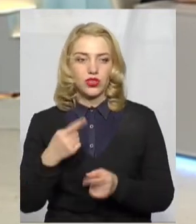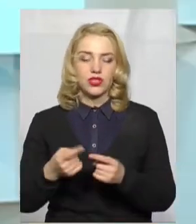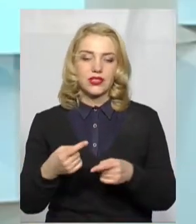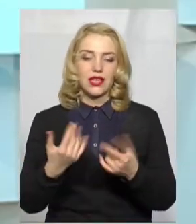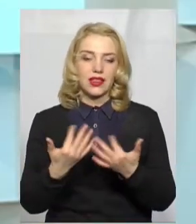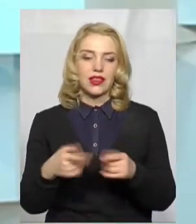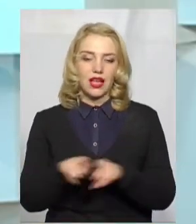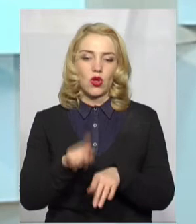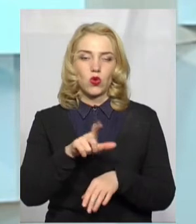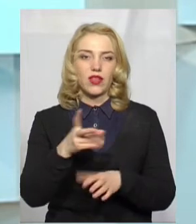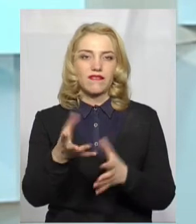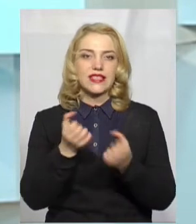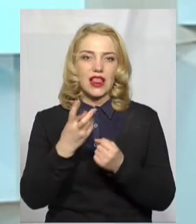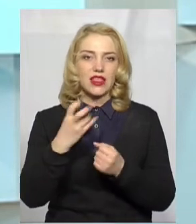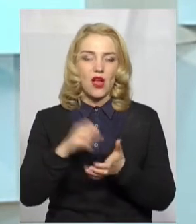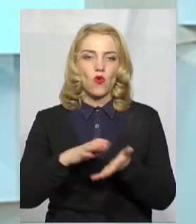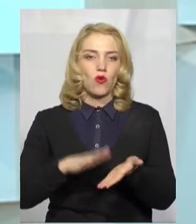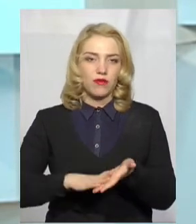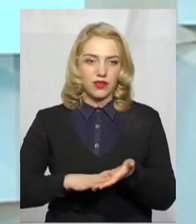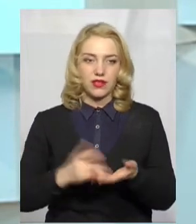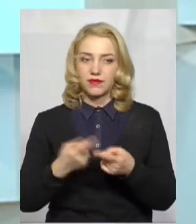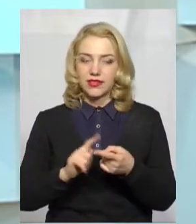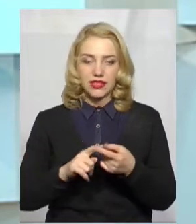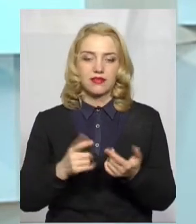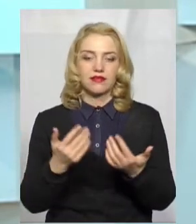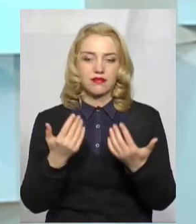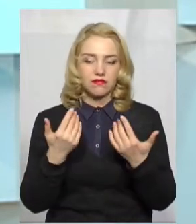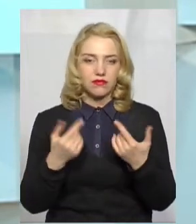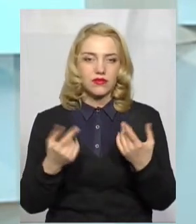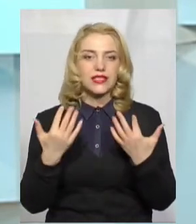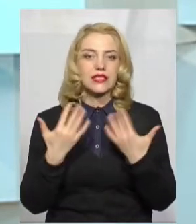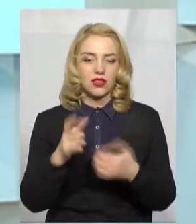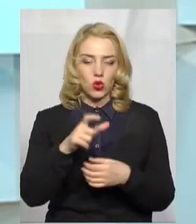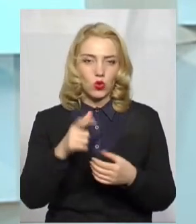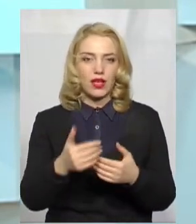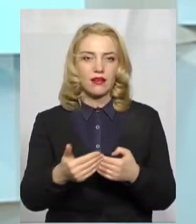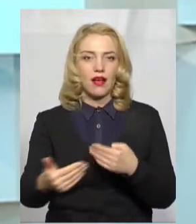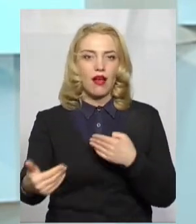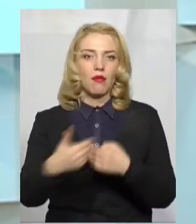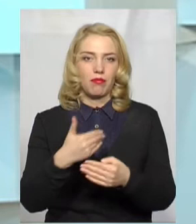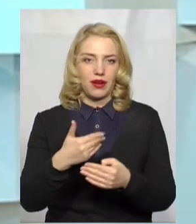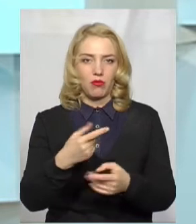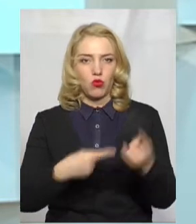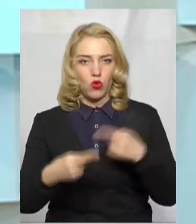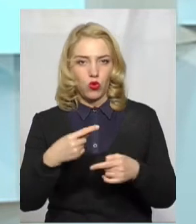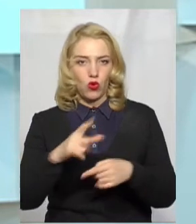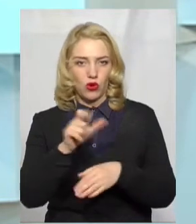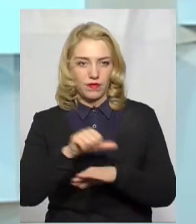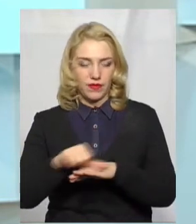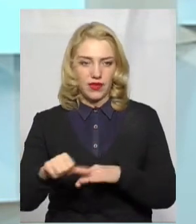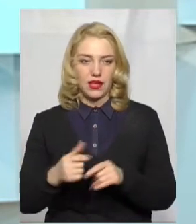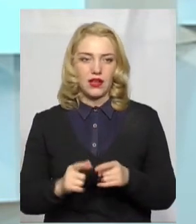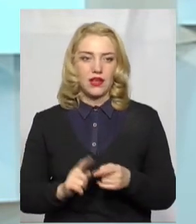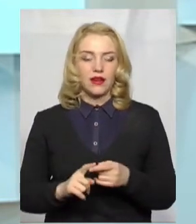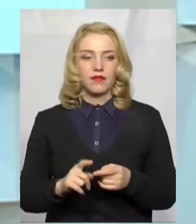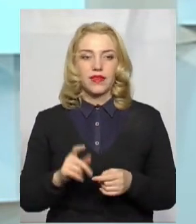за три дні, от фактично? Ні, це фактично стільки прибуло. Тому що на облік ми поки що поступово деякі дані некоректно